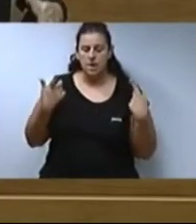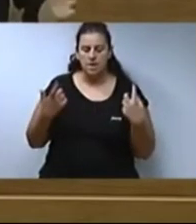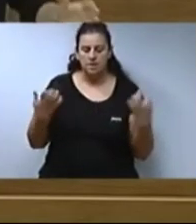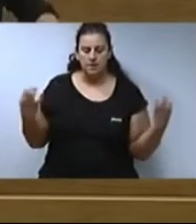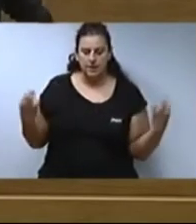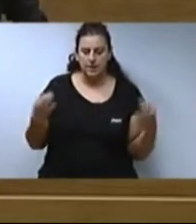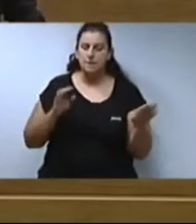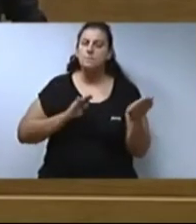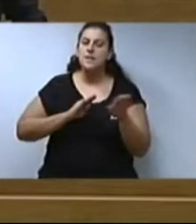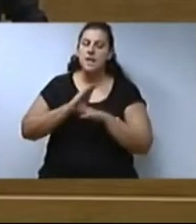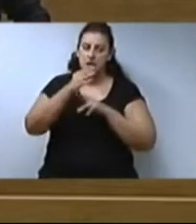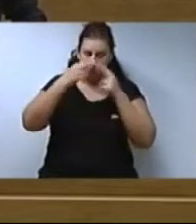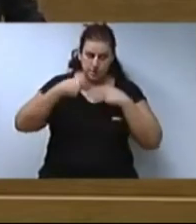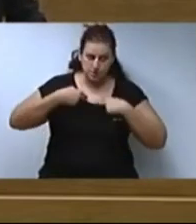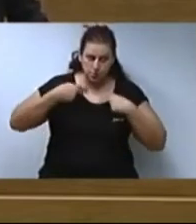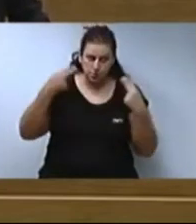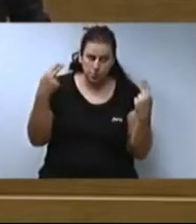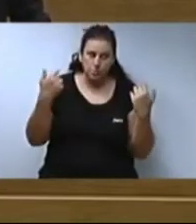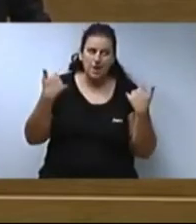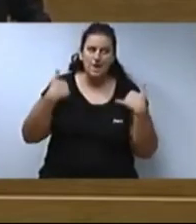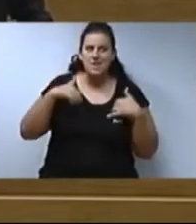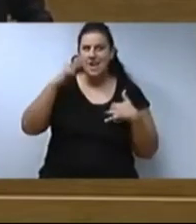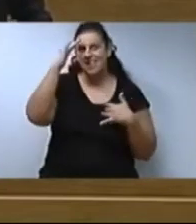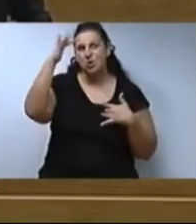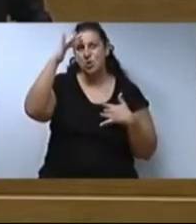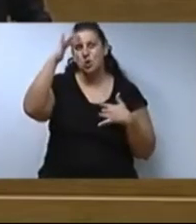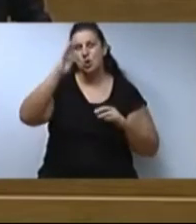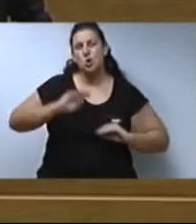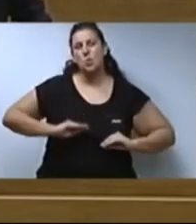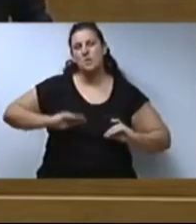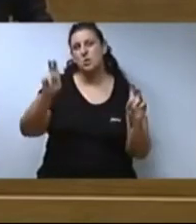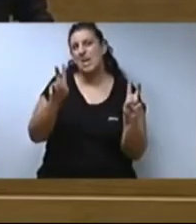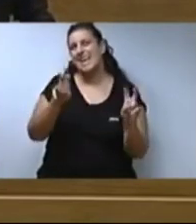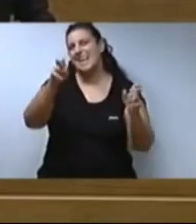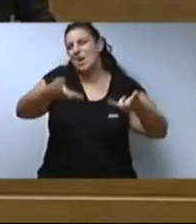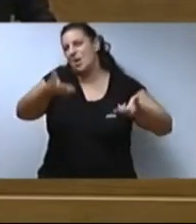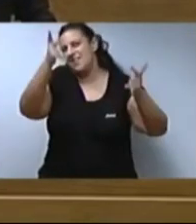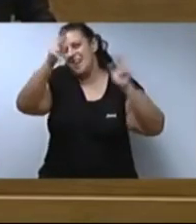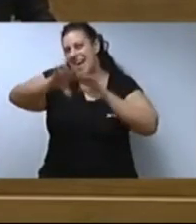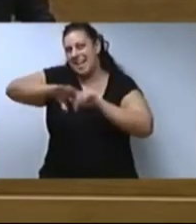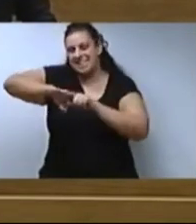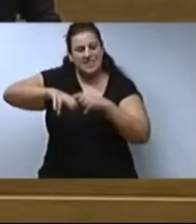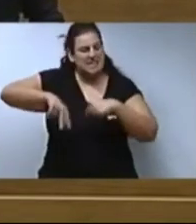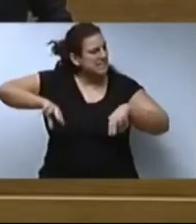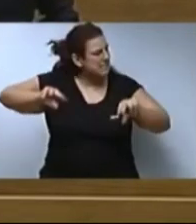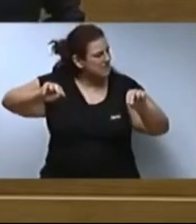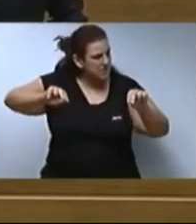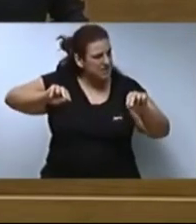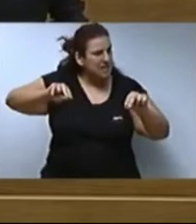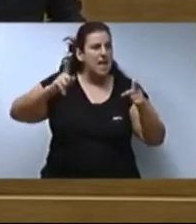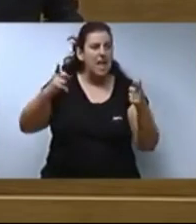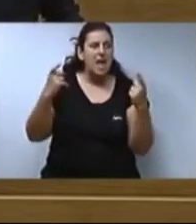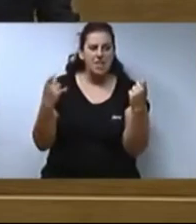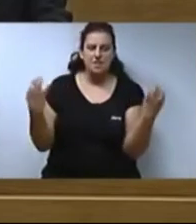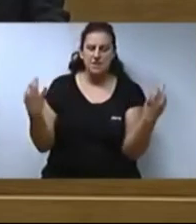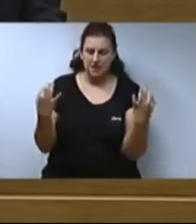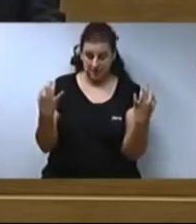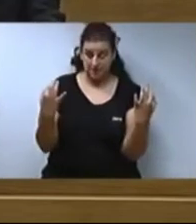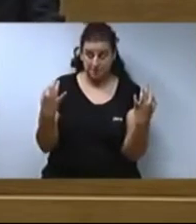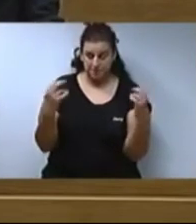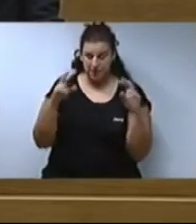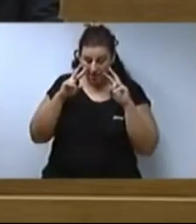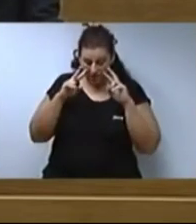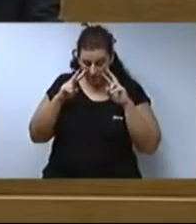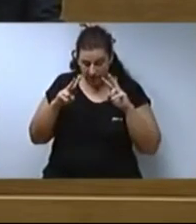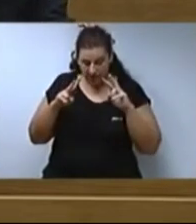una vegada hem abandonat els dogmes neoliberals, no es qüestiona, haurem de concloure que necessitem sí o sí més